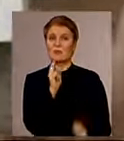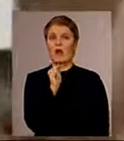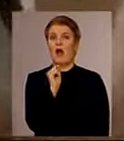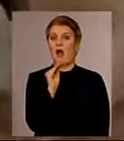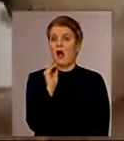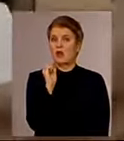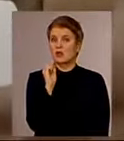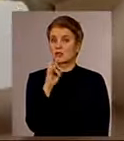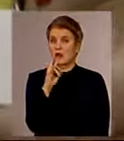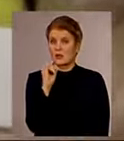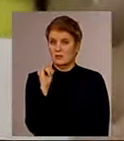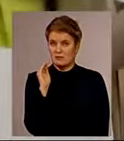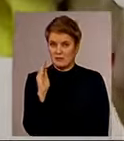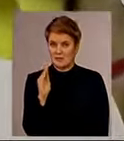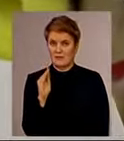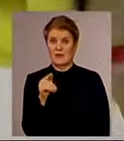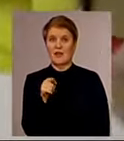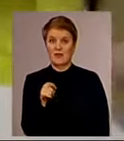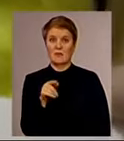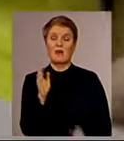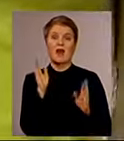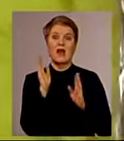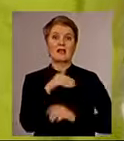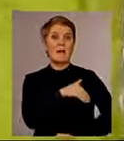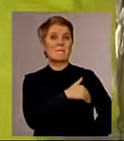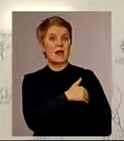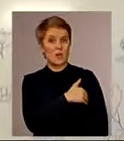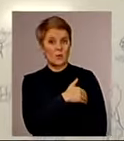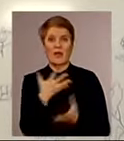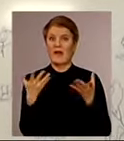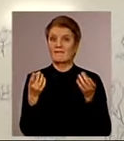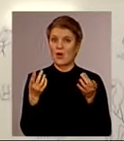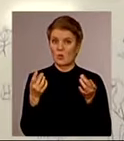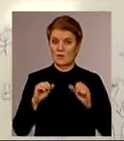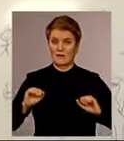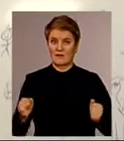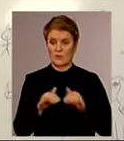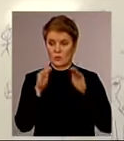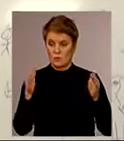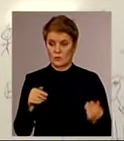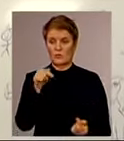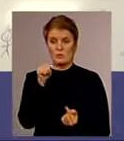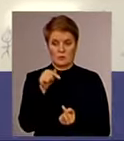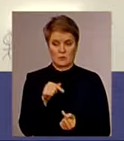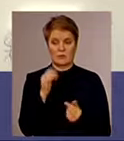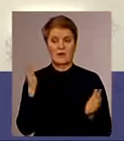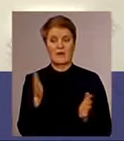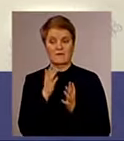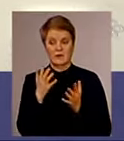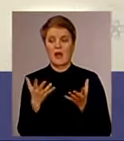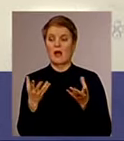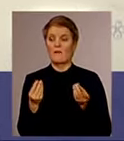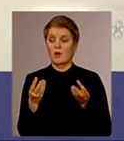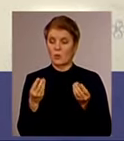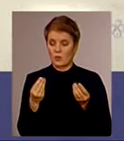прочитала, що для них температура і вологість в холодильнику якраз оптимальна. Вентиляція, волога ганчірочка,